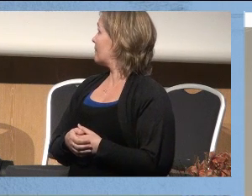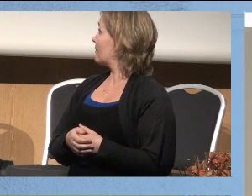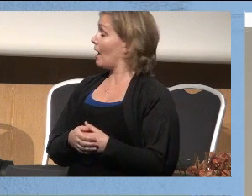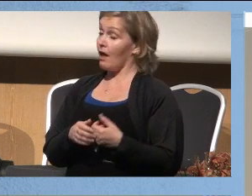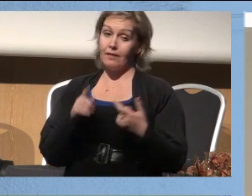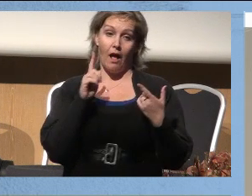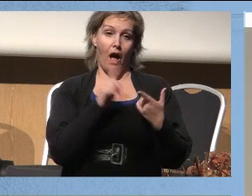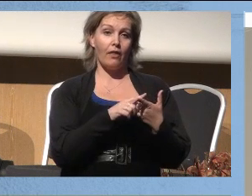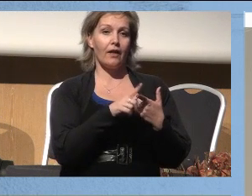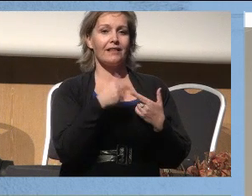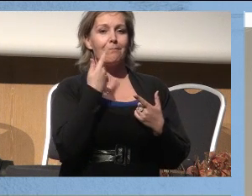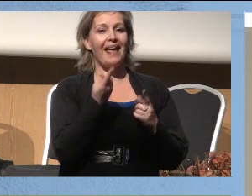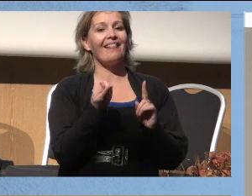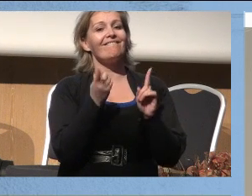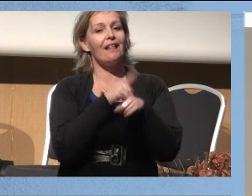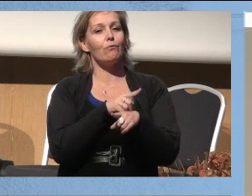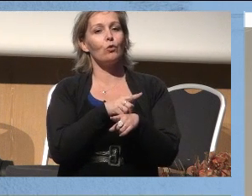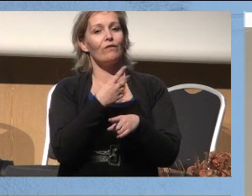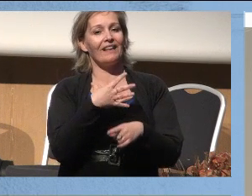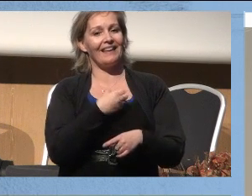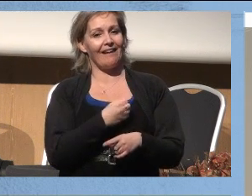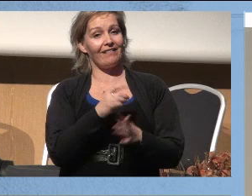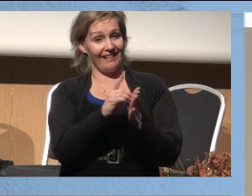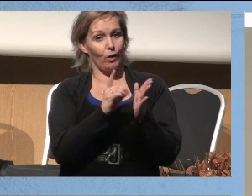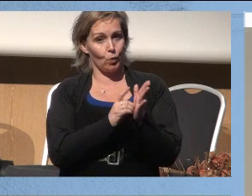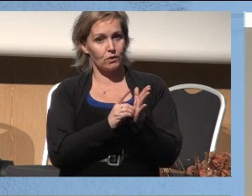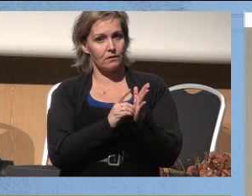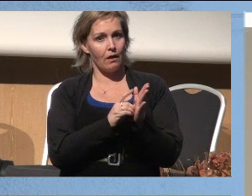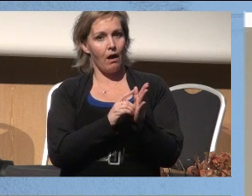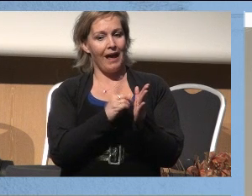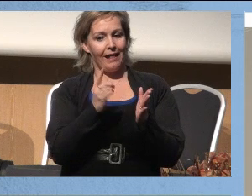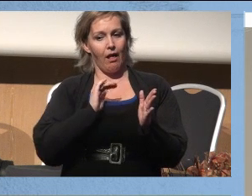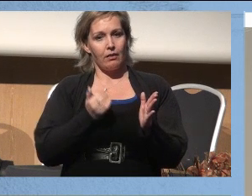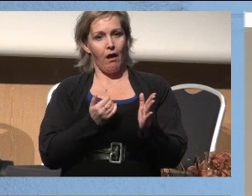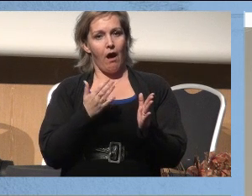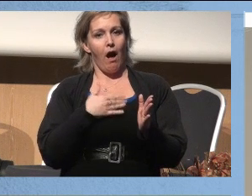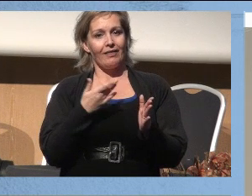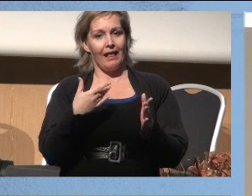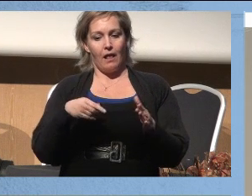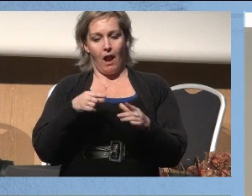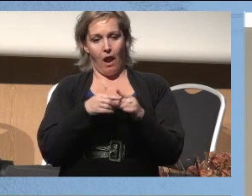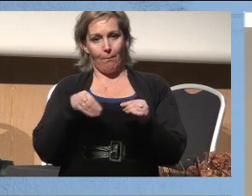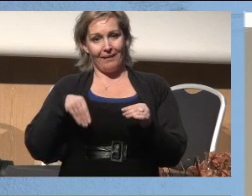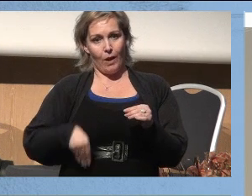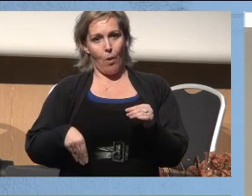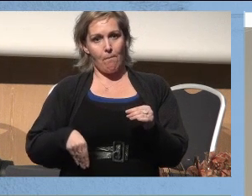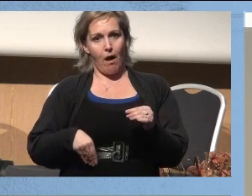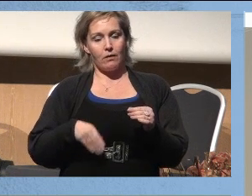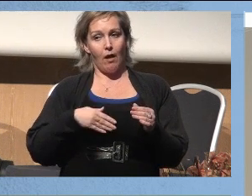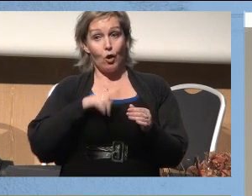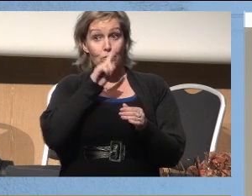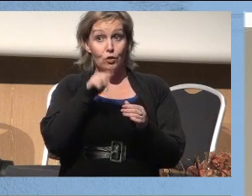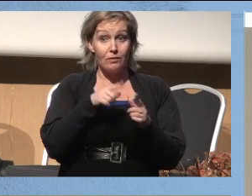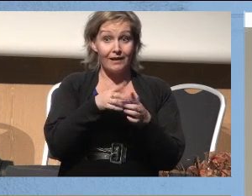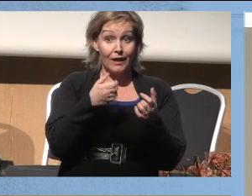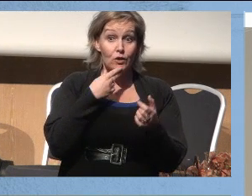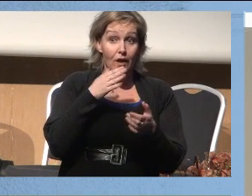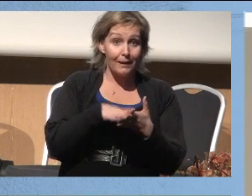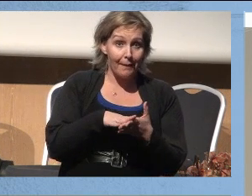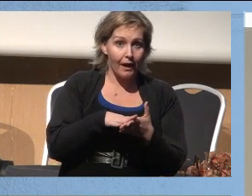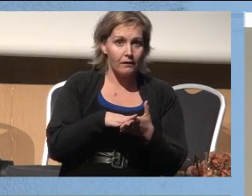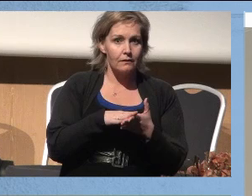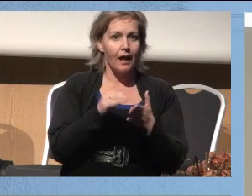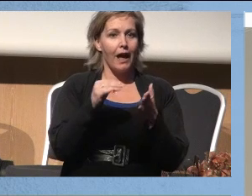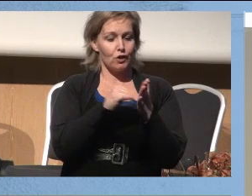Det andre var jo dette, at det ble et vendepunkt når de fikk kreftdiagnosen. Og en av damene gikk med denne lappen i lomma. Har du spørsmål, eller trenger noen å snakke med,